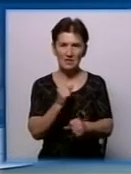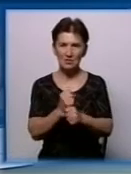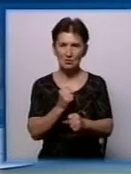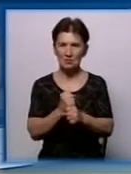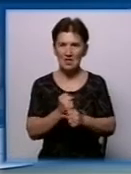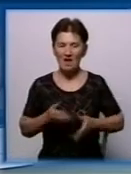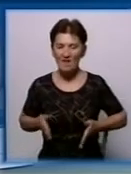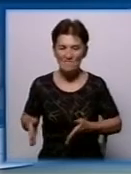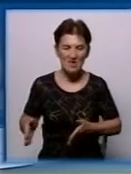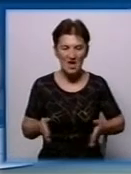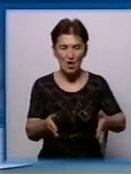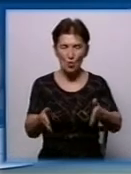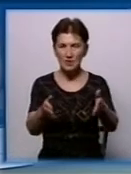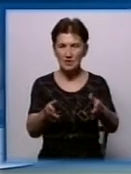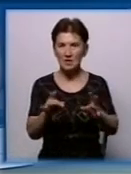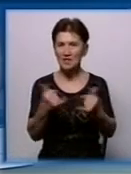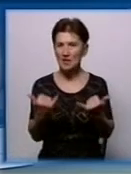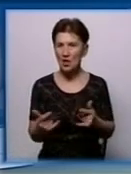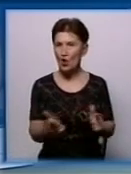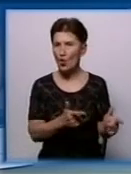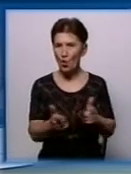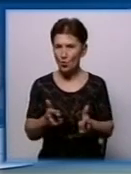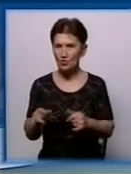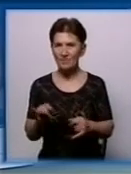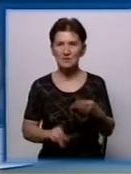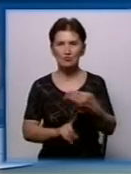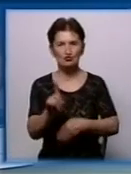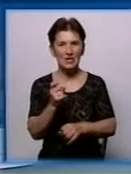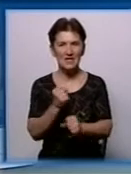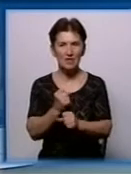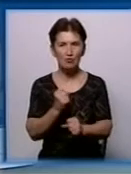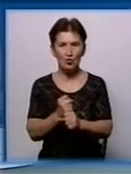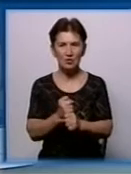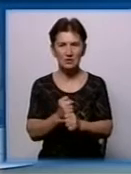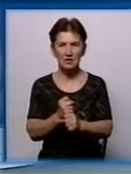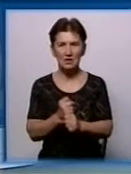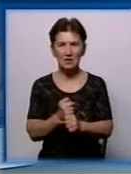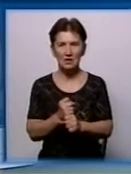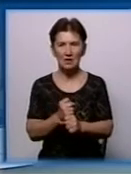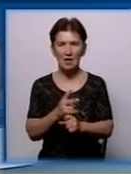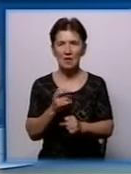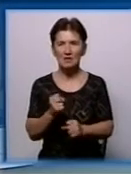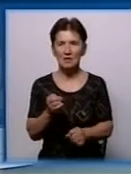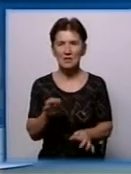готові на сьогоднішній день і вже розпочали роботу. В крайньому випадку, на суді вони